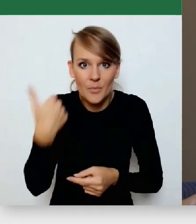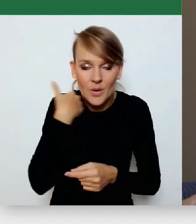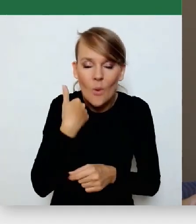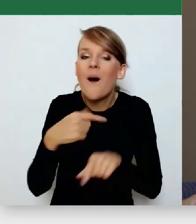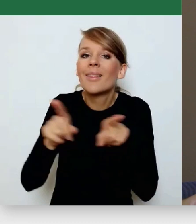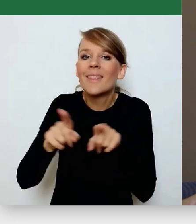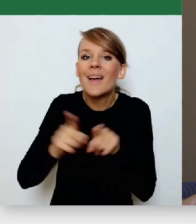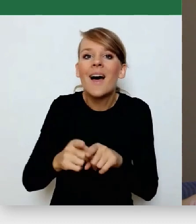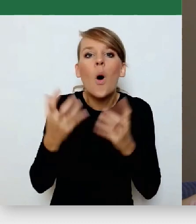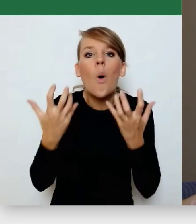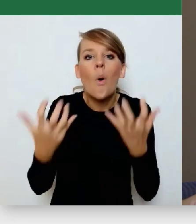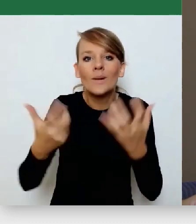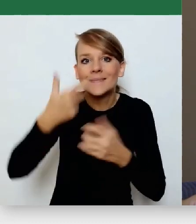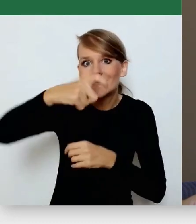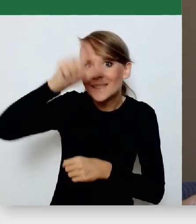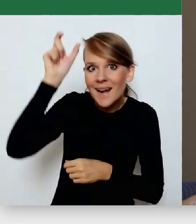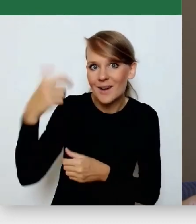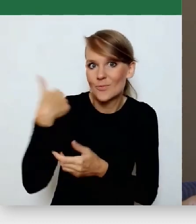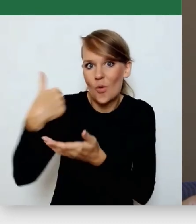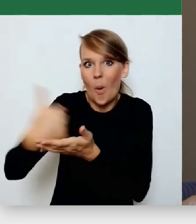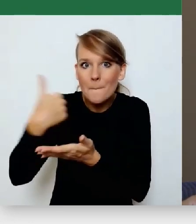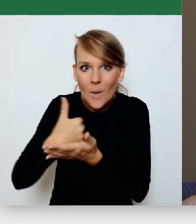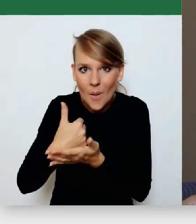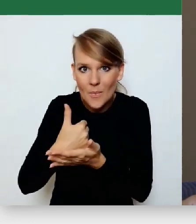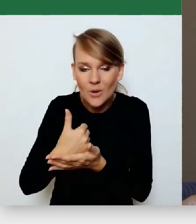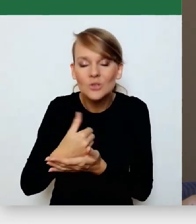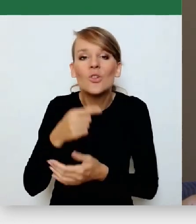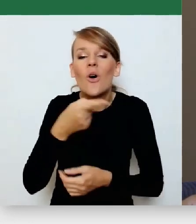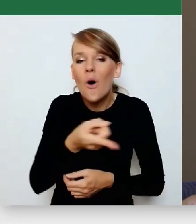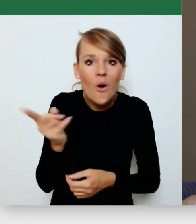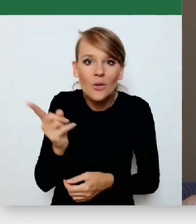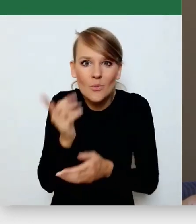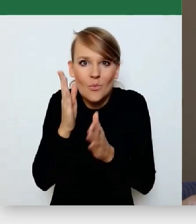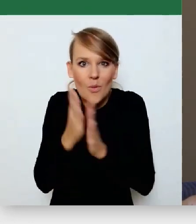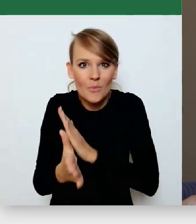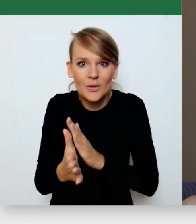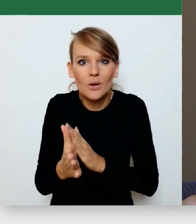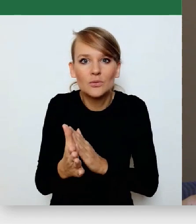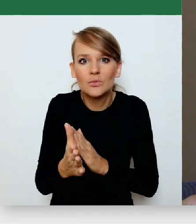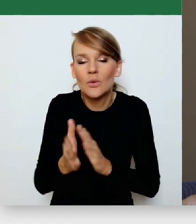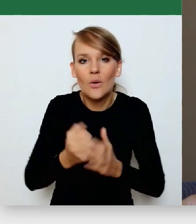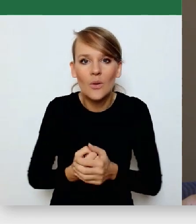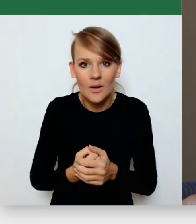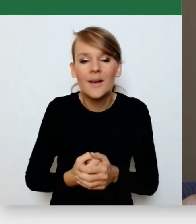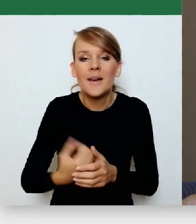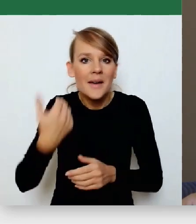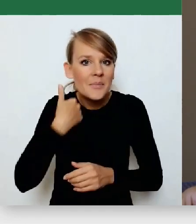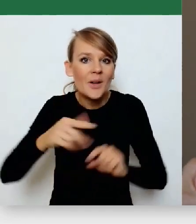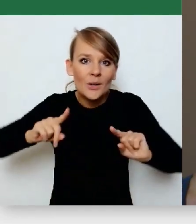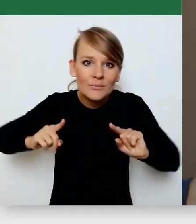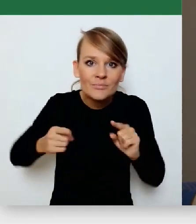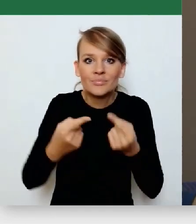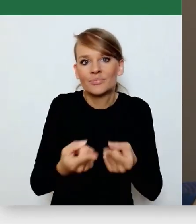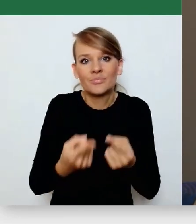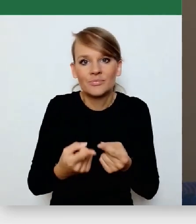Ochotniczej Straży Pożarnej, która po prostu organizowała całą kolejkę